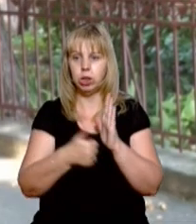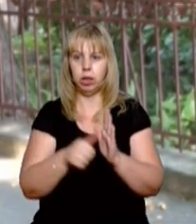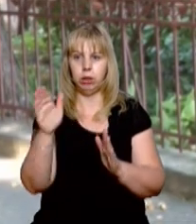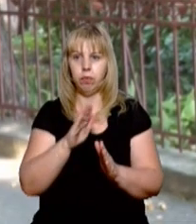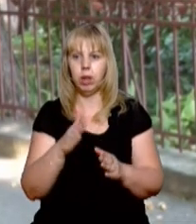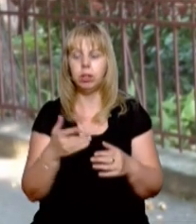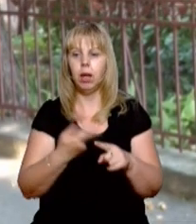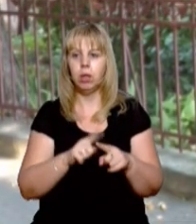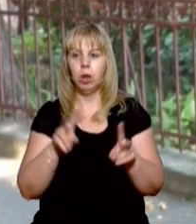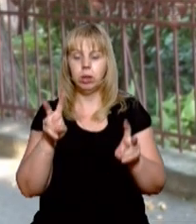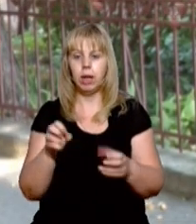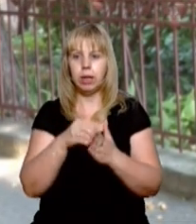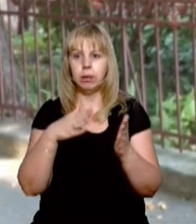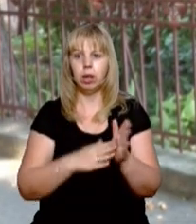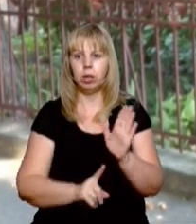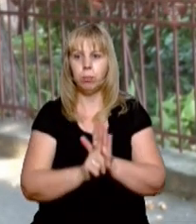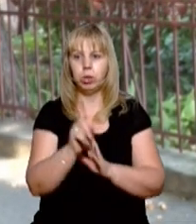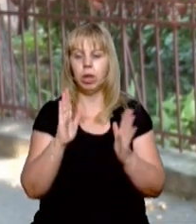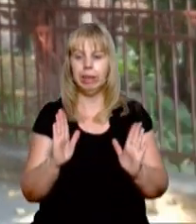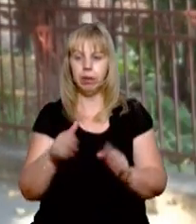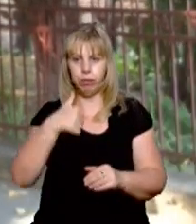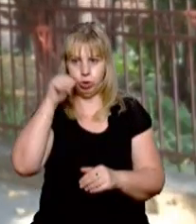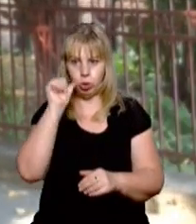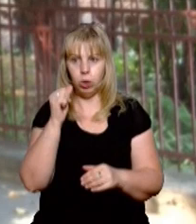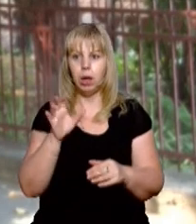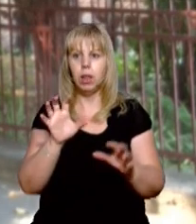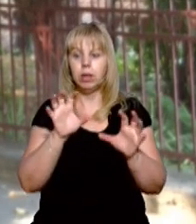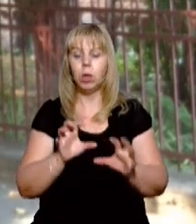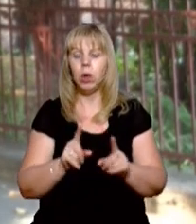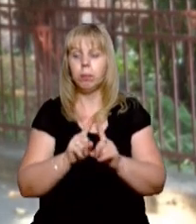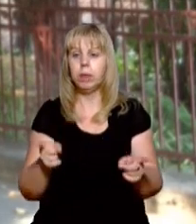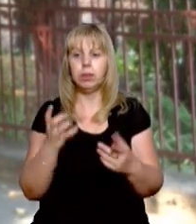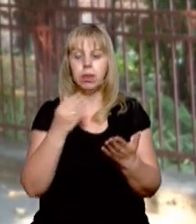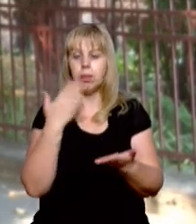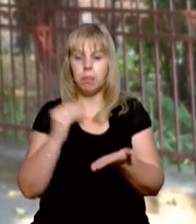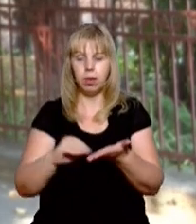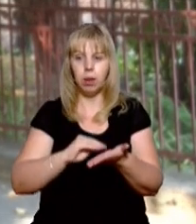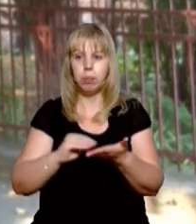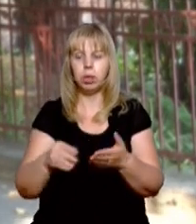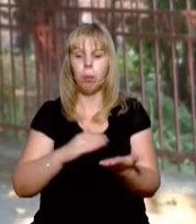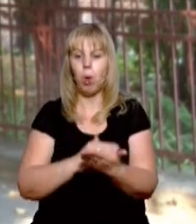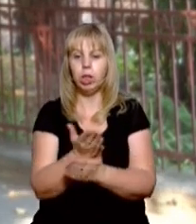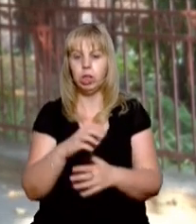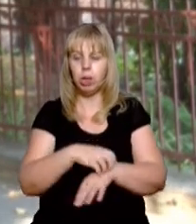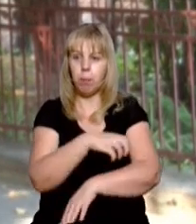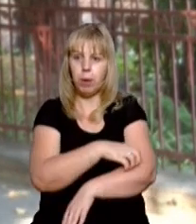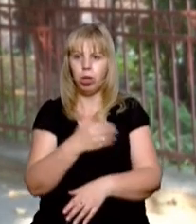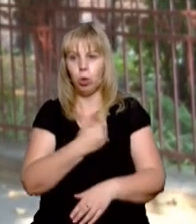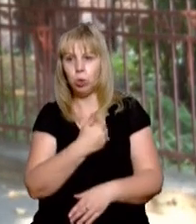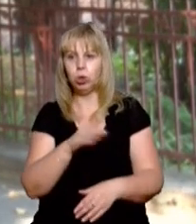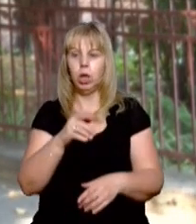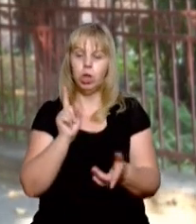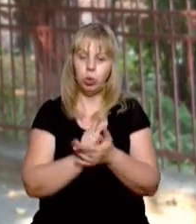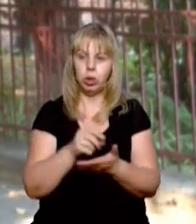вересня, це означає, що реєстрація почалася лише вчора. З Законів, в принципі, не обумовлено, коли політичні партії хочуть чи